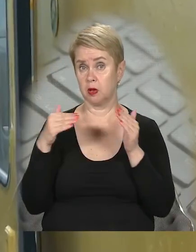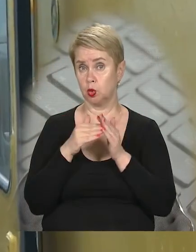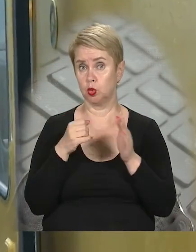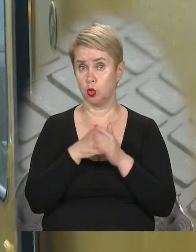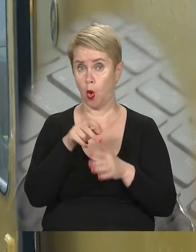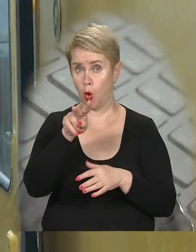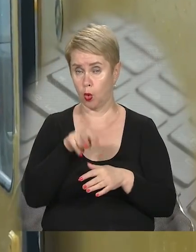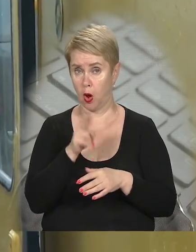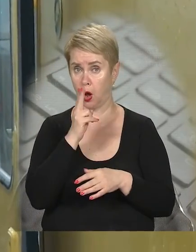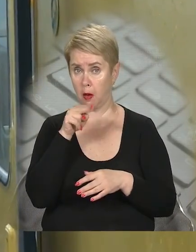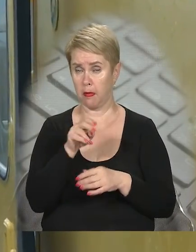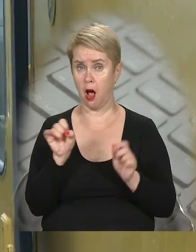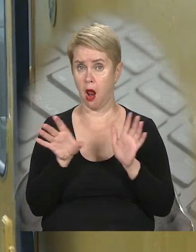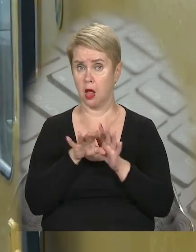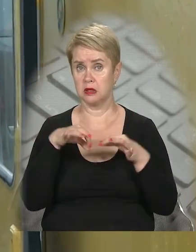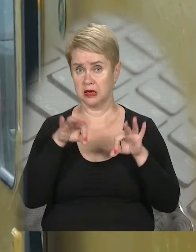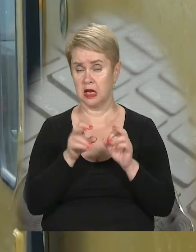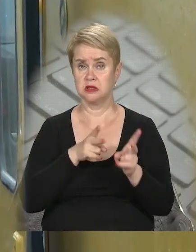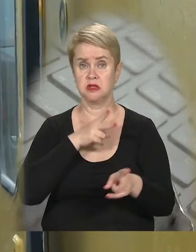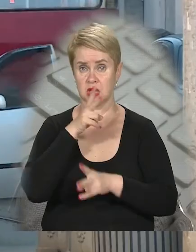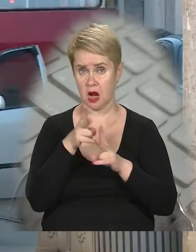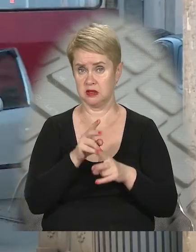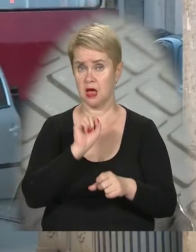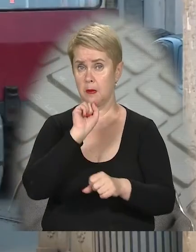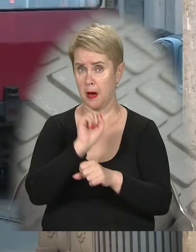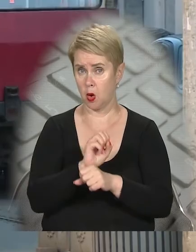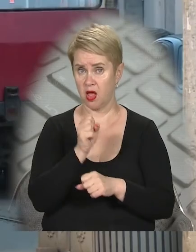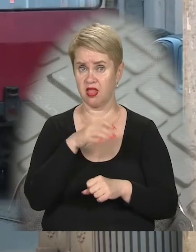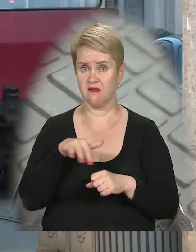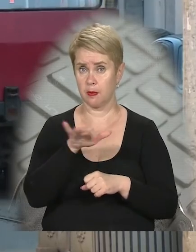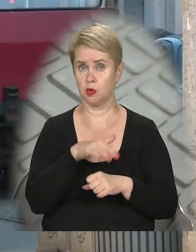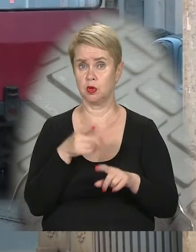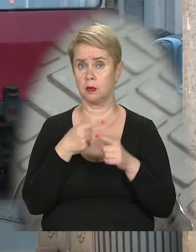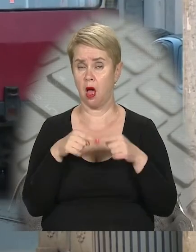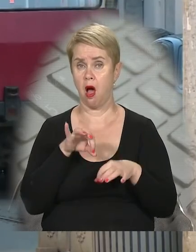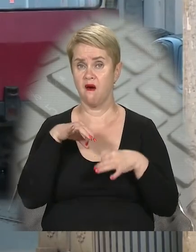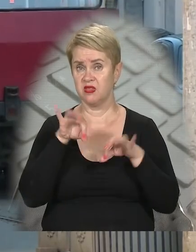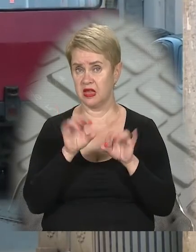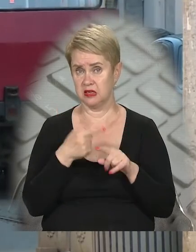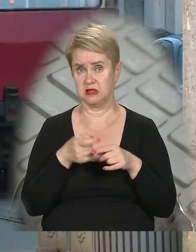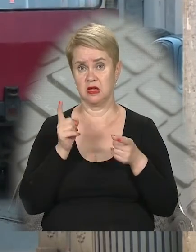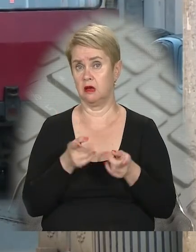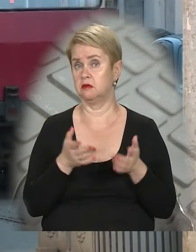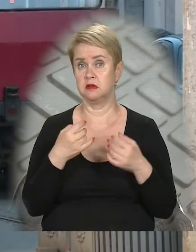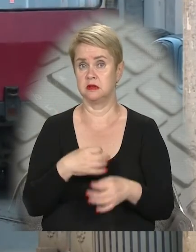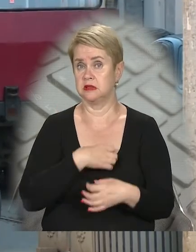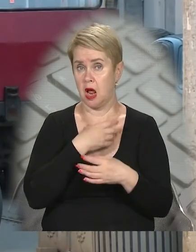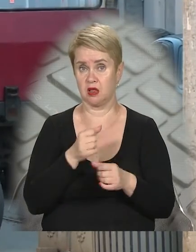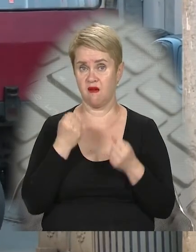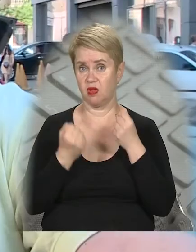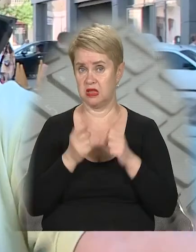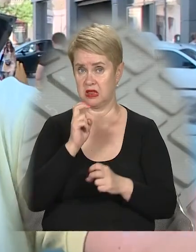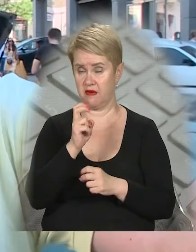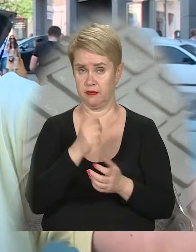рейок. У КП «Дніпровський електротранспорт» скаржаться. Запарковані на Європейській площі автівки – це справжній квест для водіїв